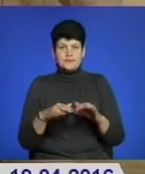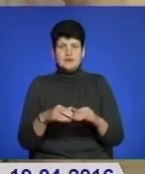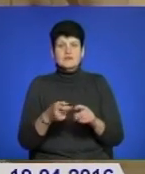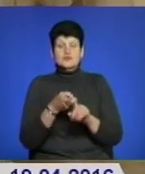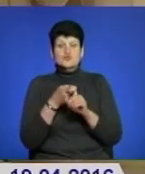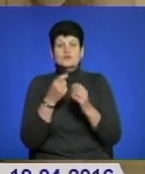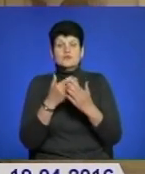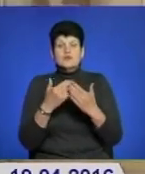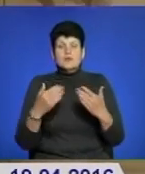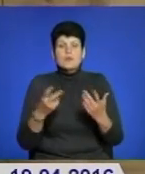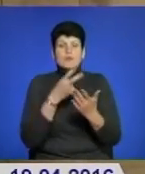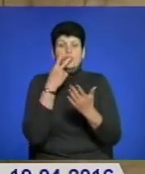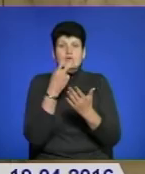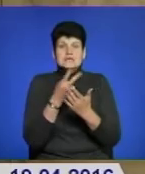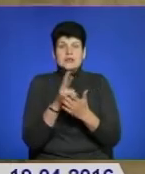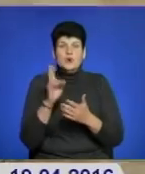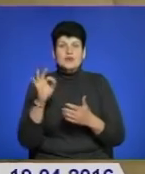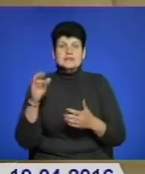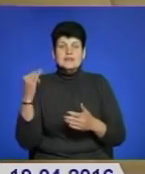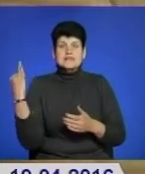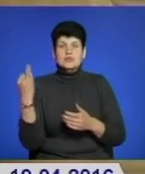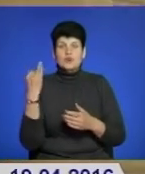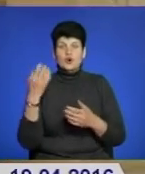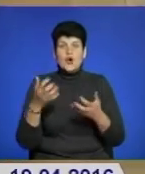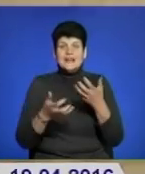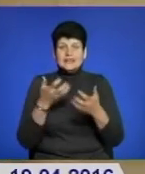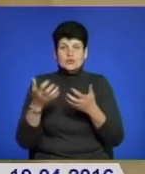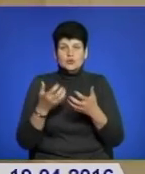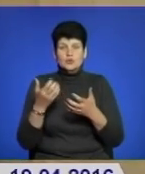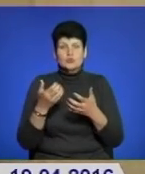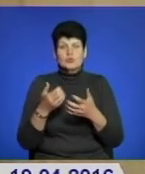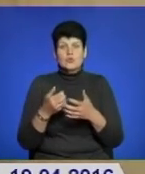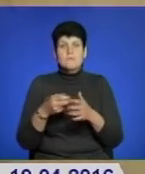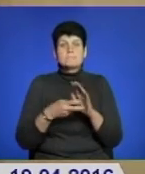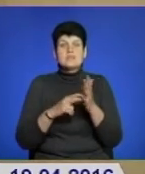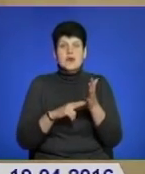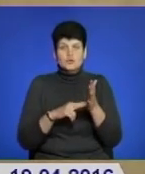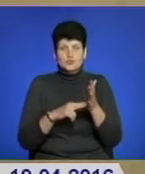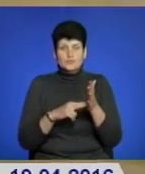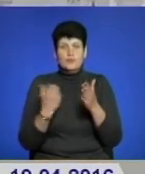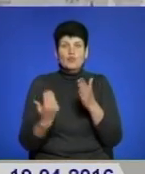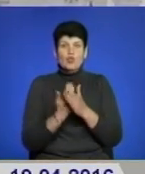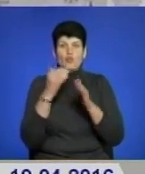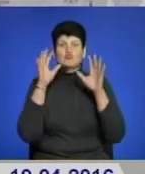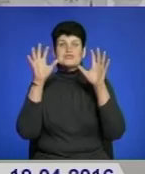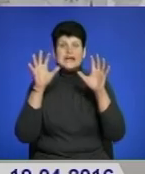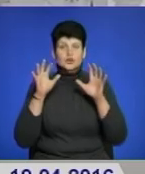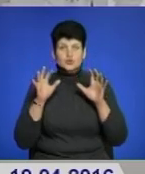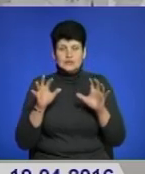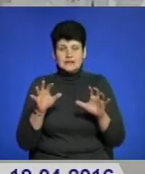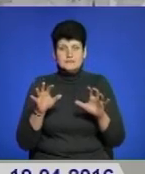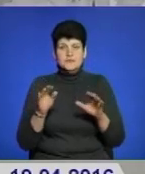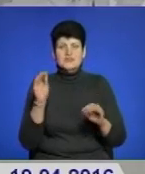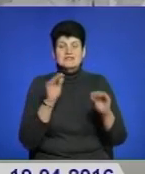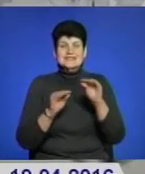виставки репрезентували і концепцію історико-архітектурного опорного плану. По новому законодавству у